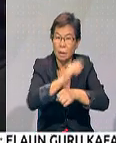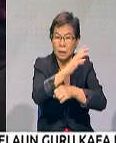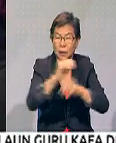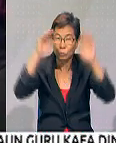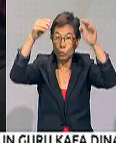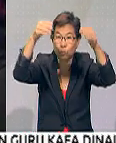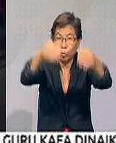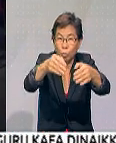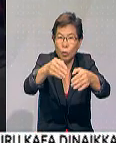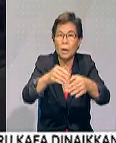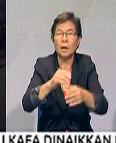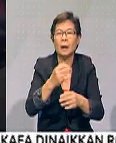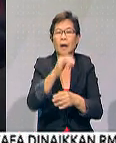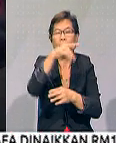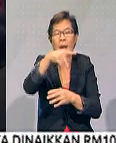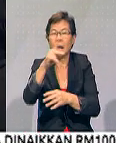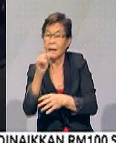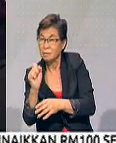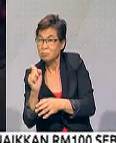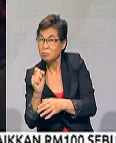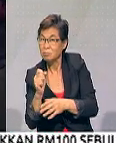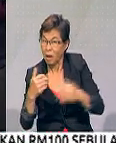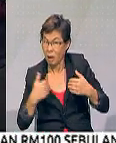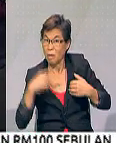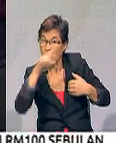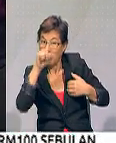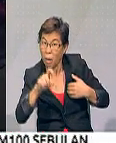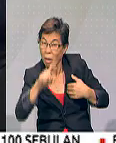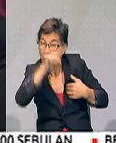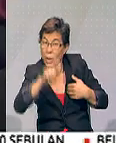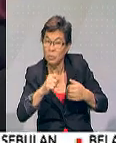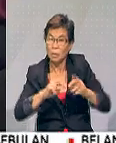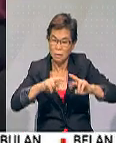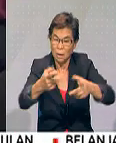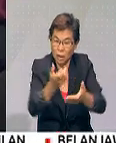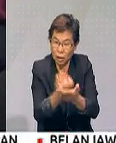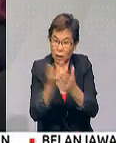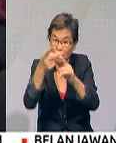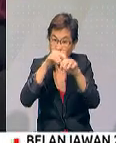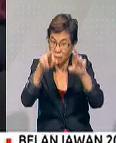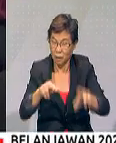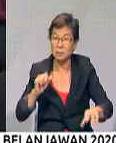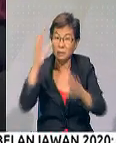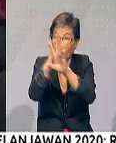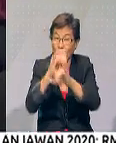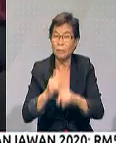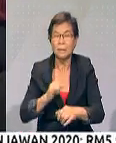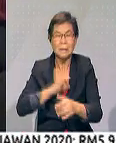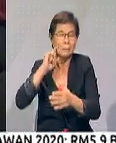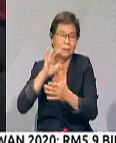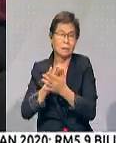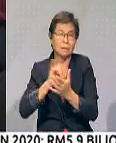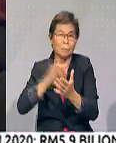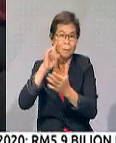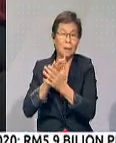juga tumpuan kepada industri kecil dan sederhana. Adakah ini mampu memberi ataupun menjana ekonomi kepada rakyat Sarawak? Saya percaya sebab kalau